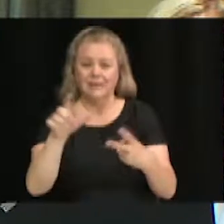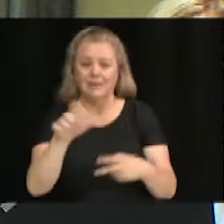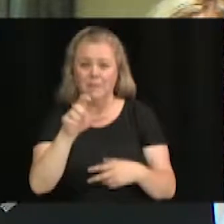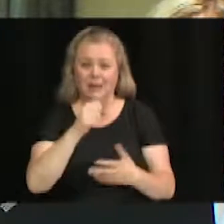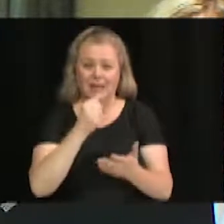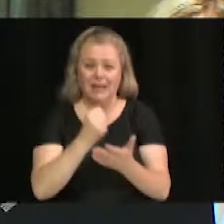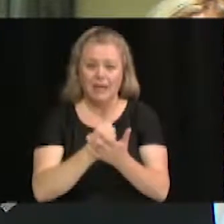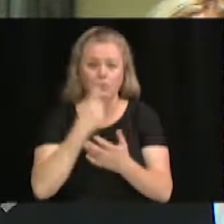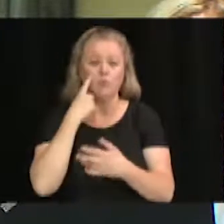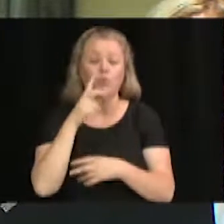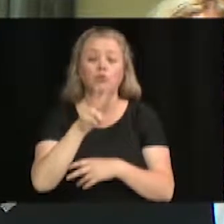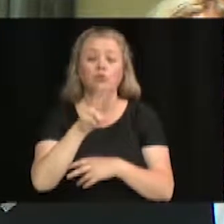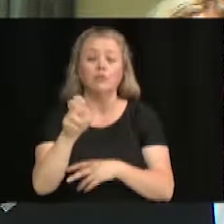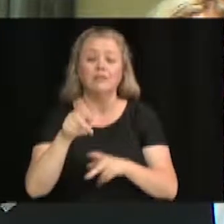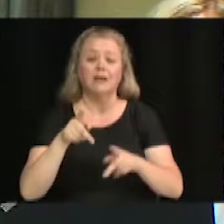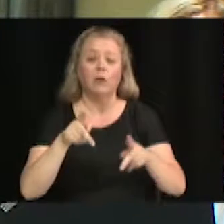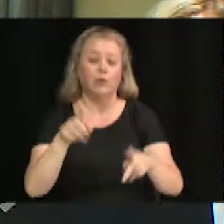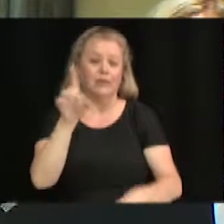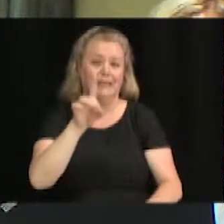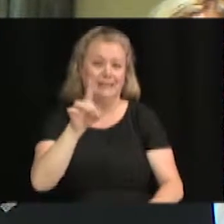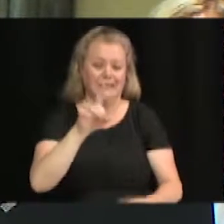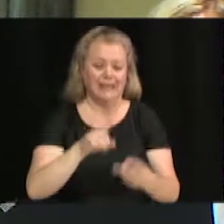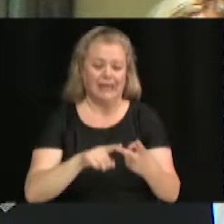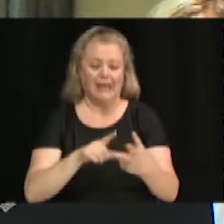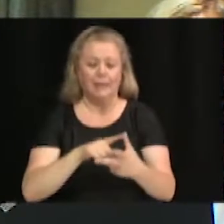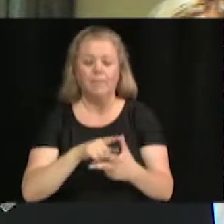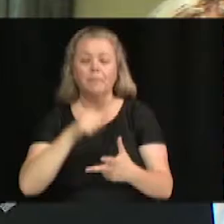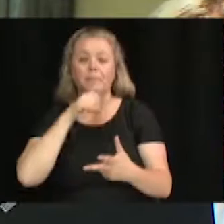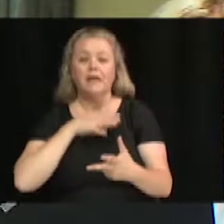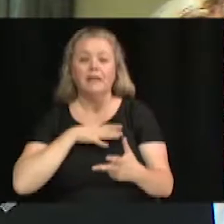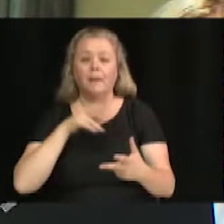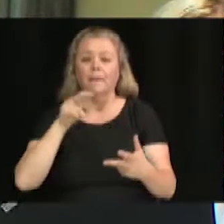Désiré. Mme Nathalie Boilard et M.